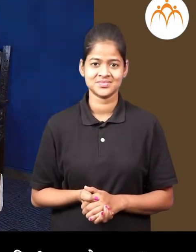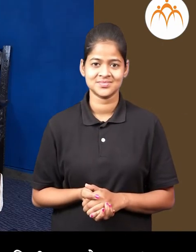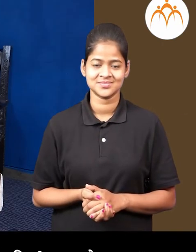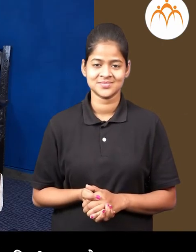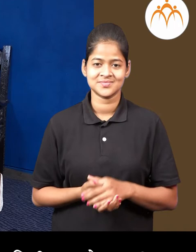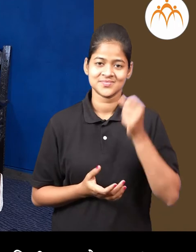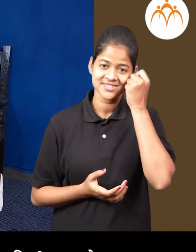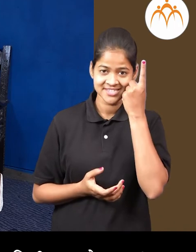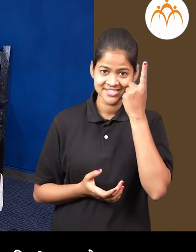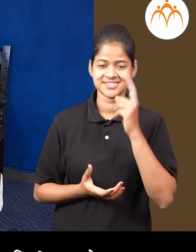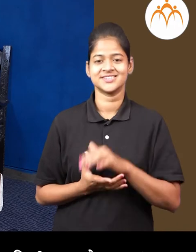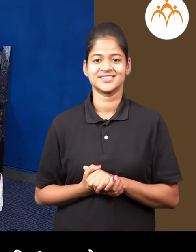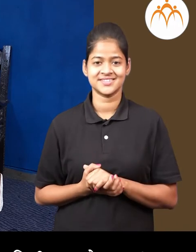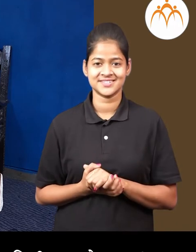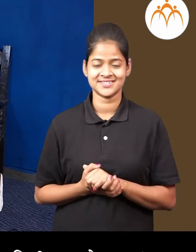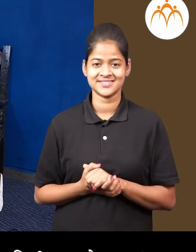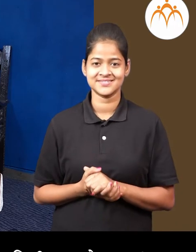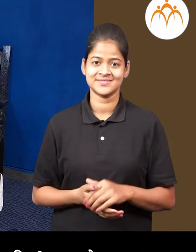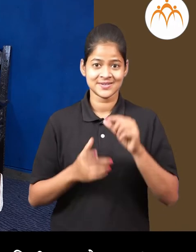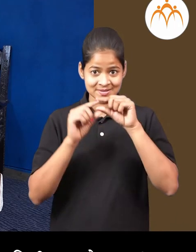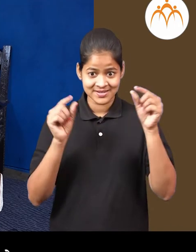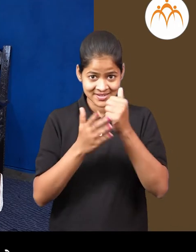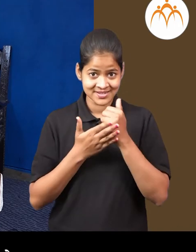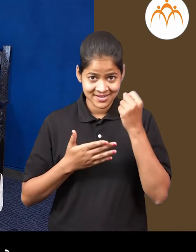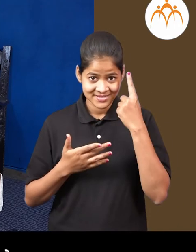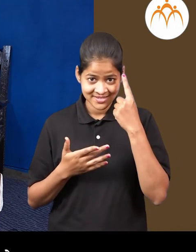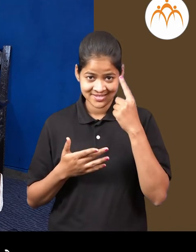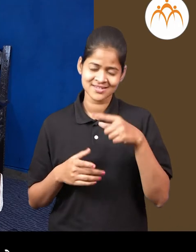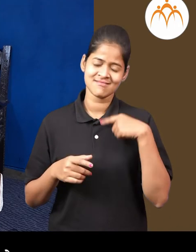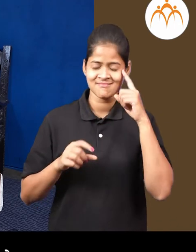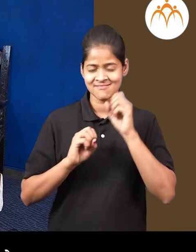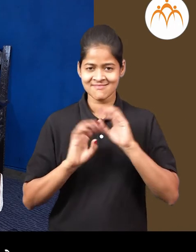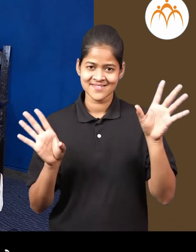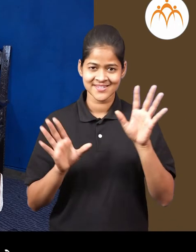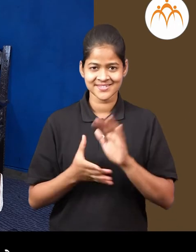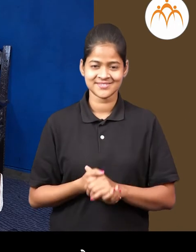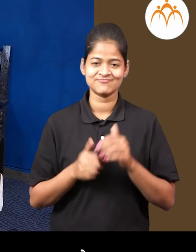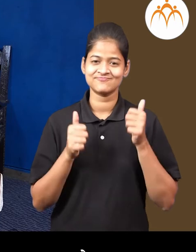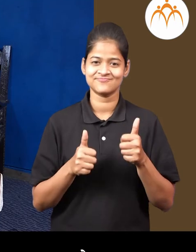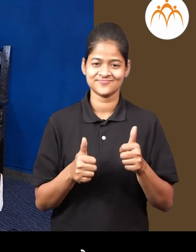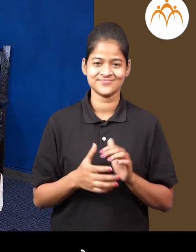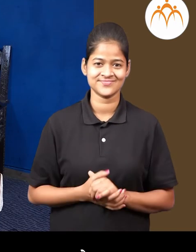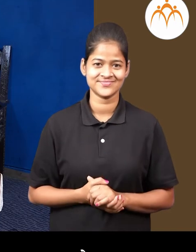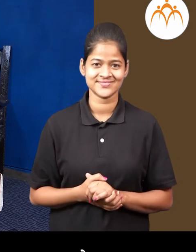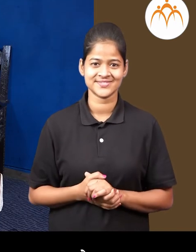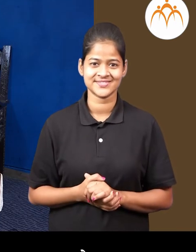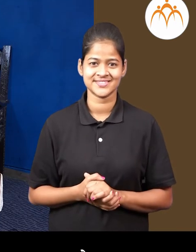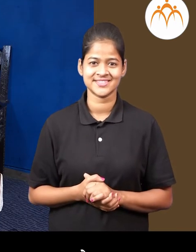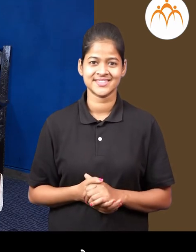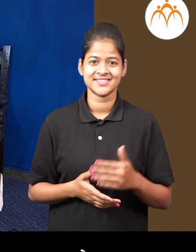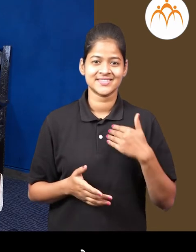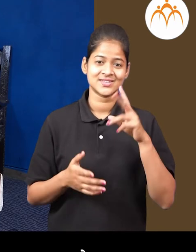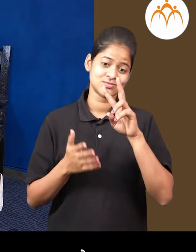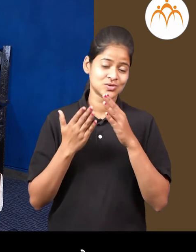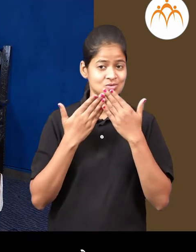मग, आता, तुम्हेला समझला का नहीं, सममिती मन्जे काई। हो, आता, चान समझला। ठीके, आता,